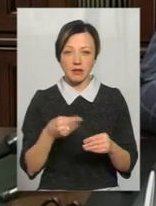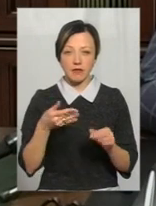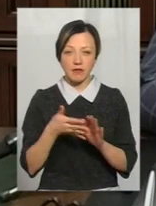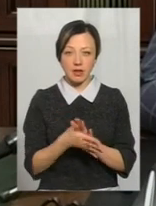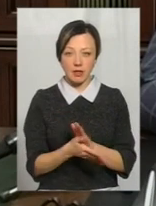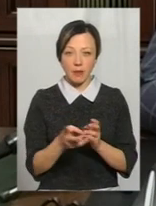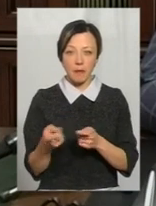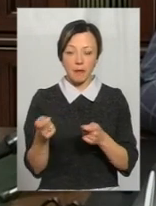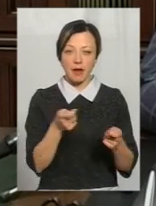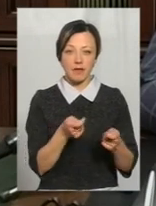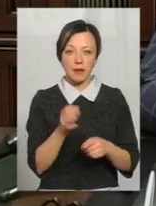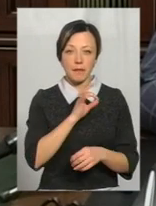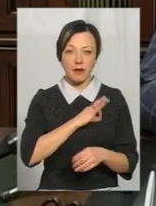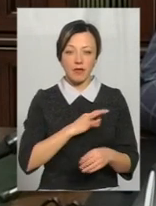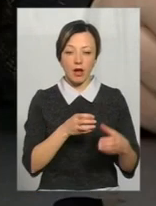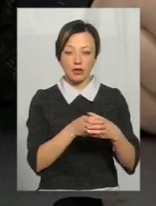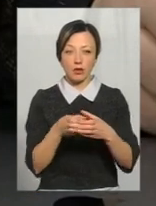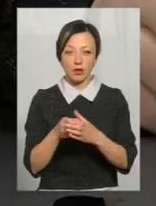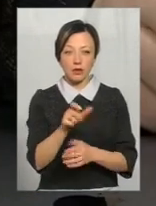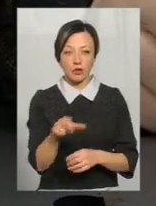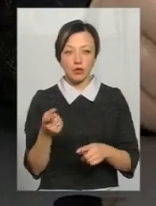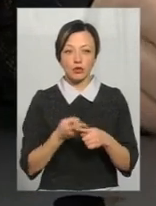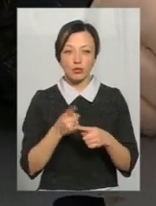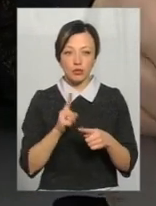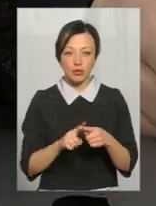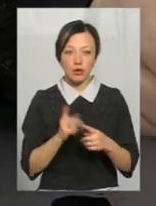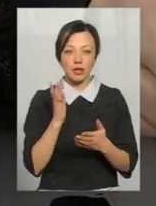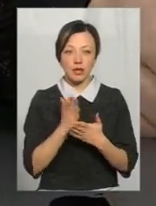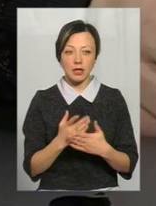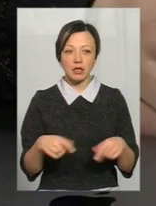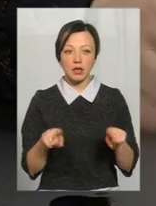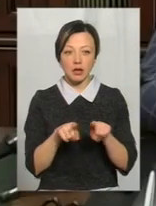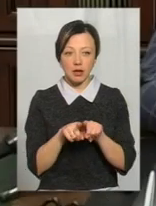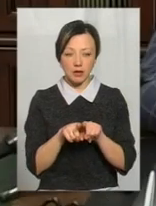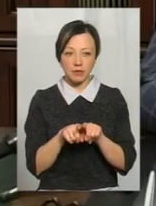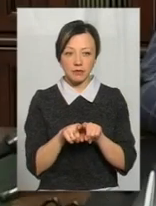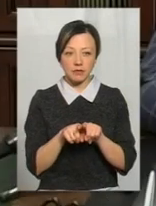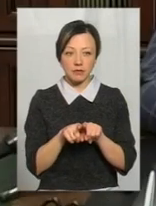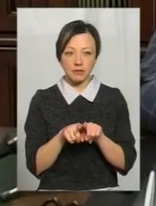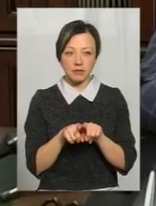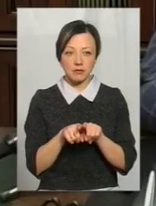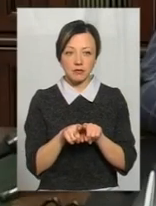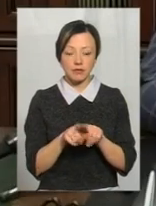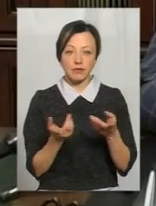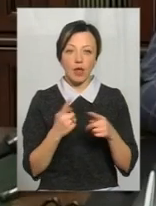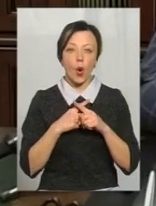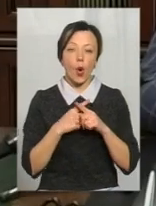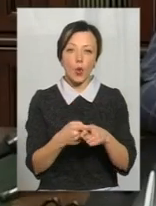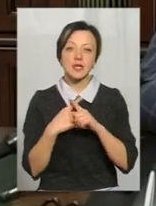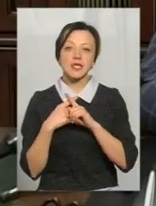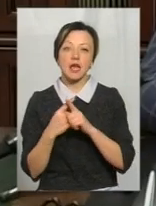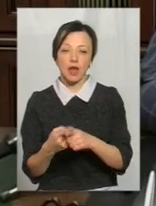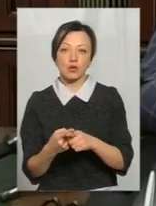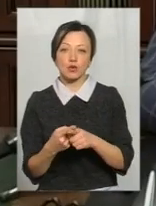перевезення пільгових категорій пасажирів. Тому і видно, є така, скажімо, як консенсус, чи якась